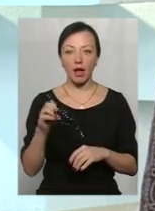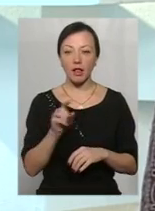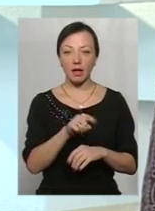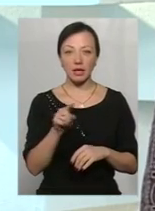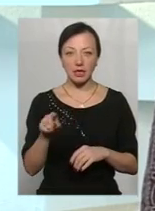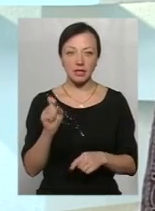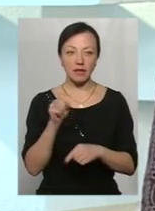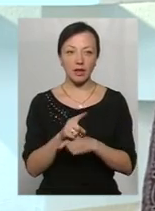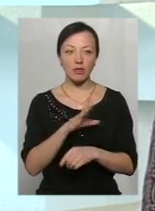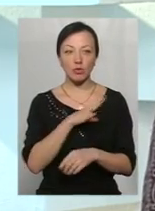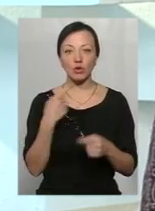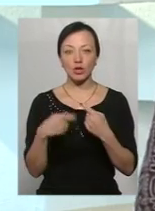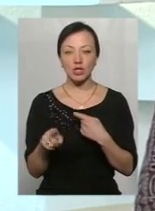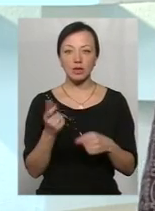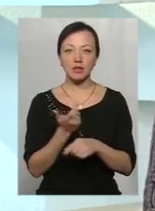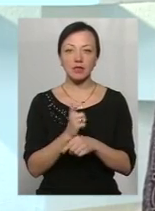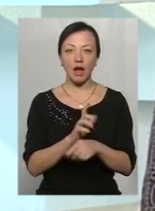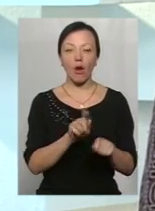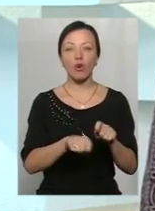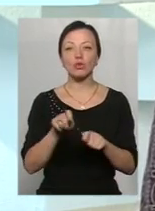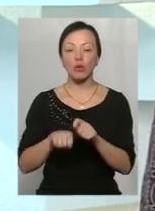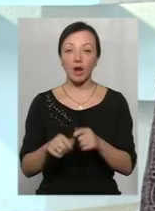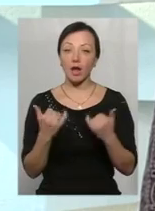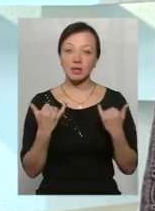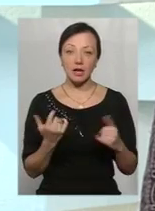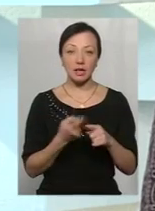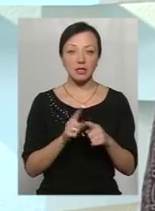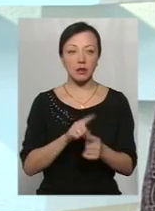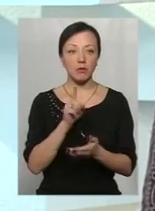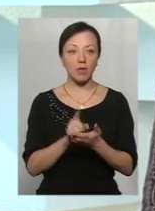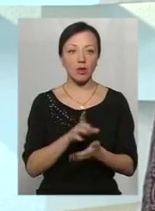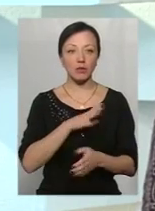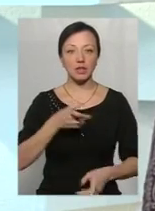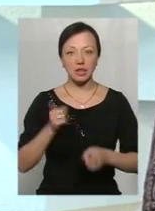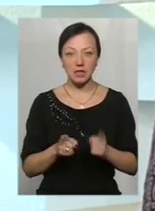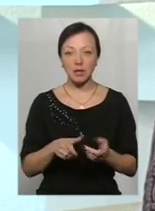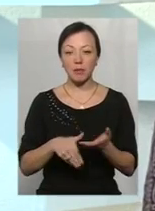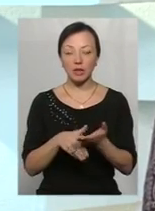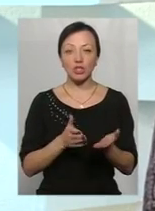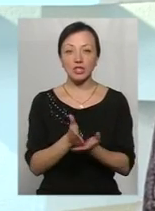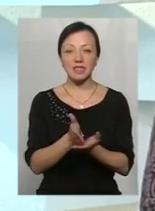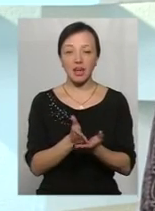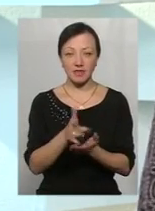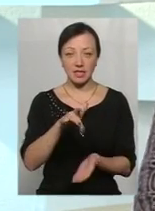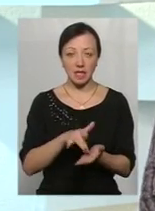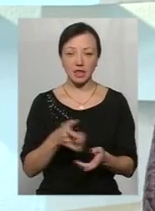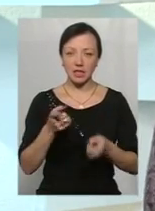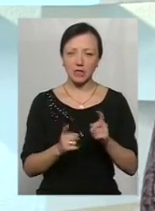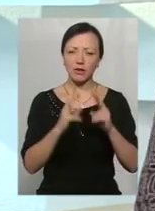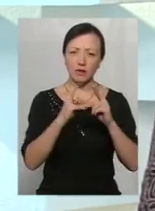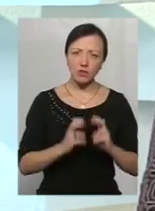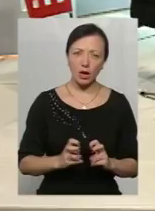завдання було інше, здебільшого це був контроль. А зараз це має бути дійсно методичний сервісний центр, який дійсно